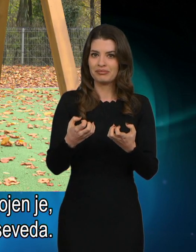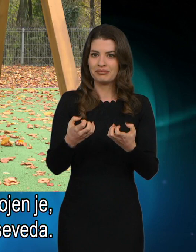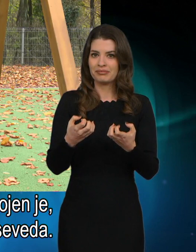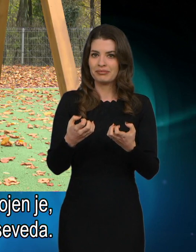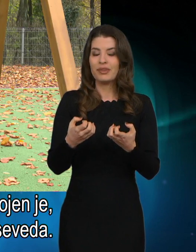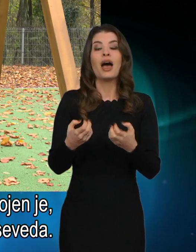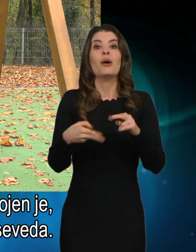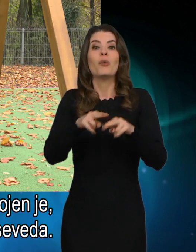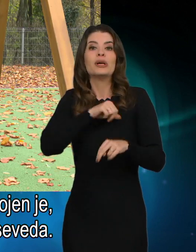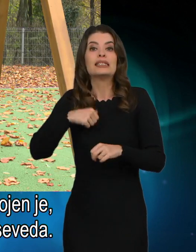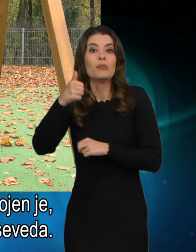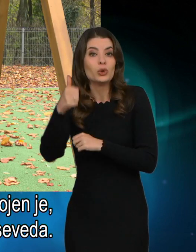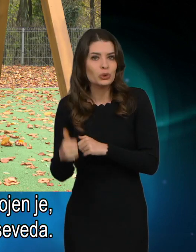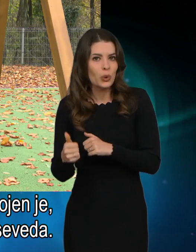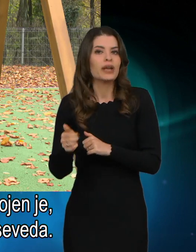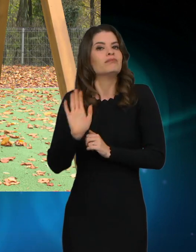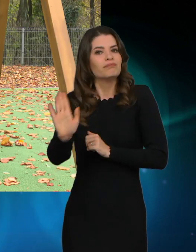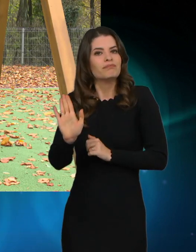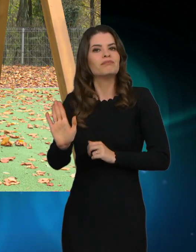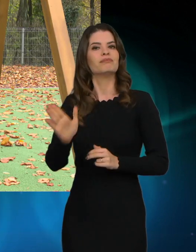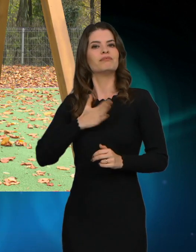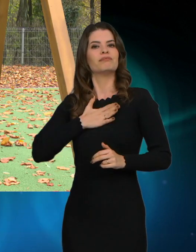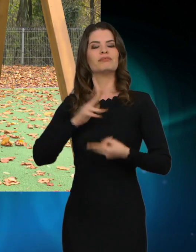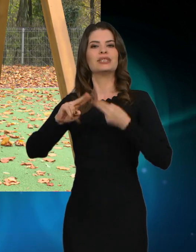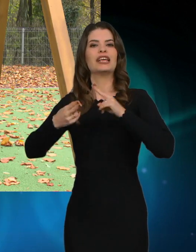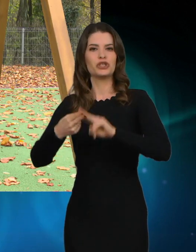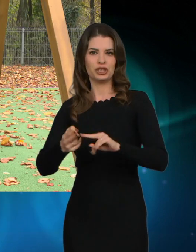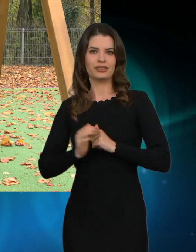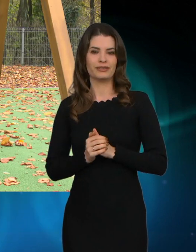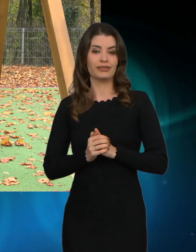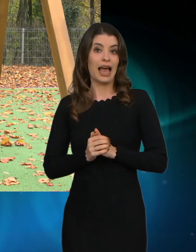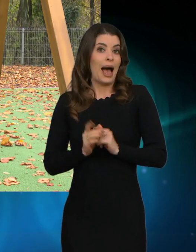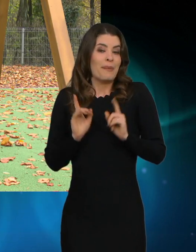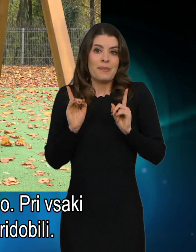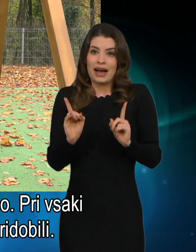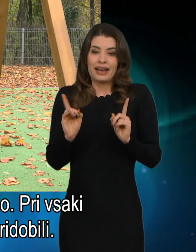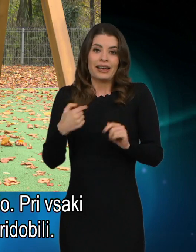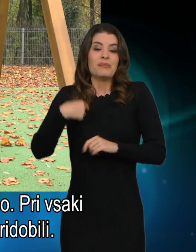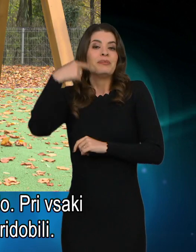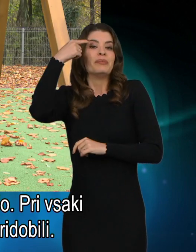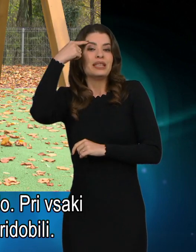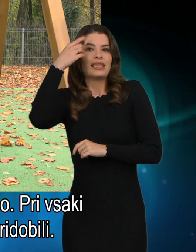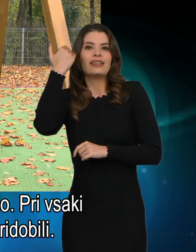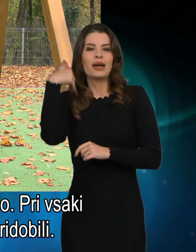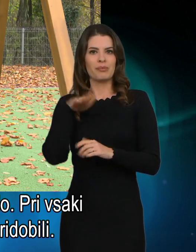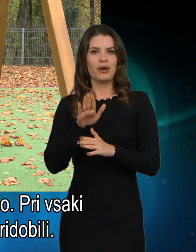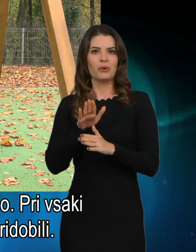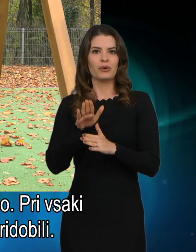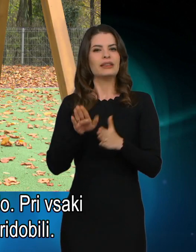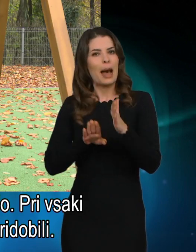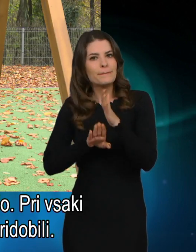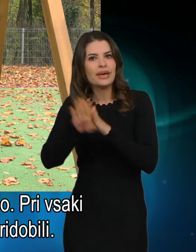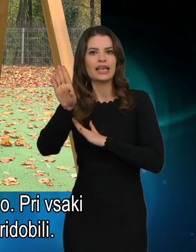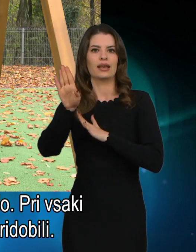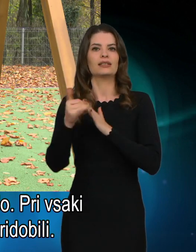bolj samostojenje, na njegov način seveda, ampak mislim, da je bil doprinos. Pri